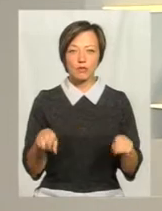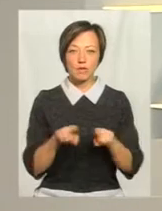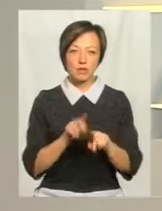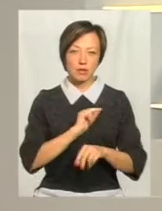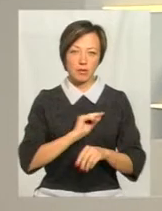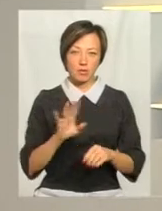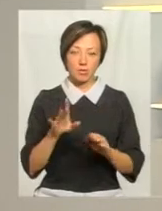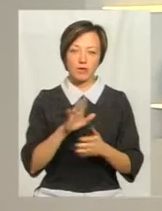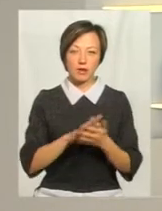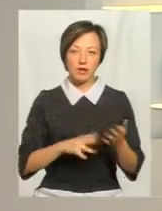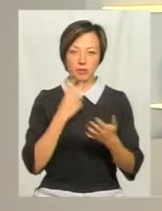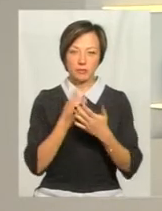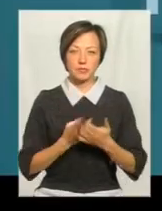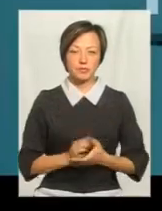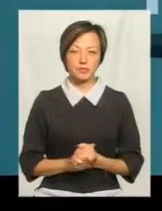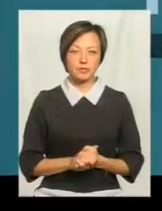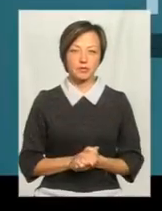він не працював. Давайте подивимось.